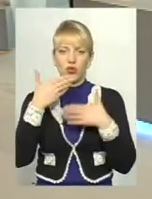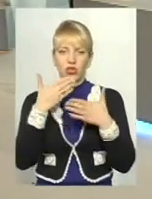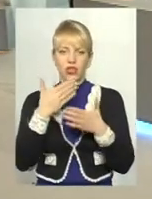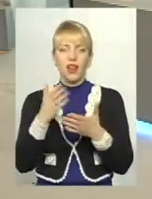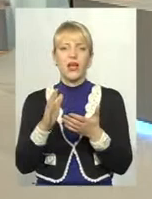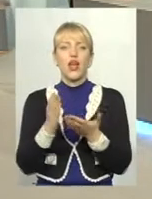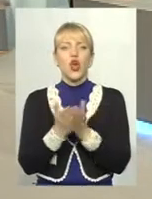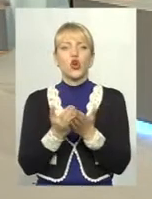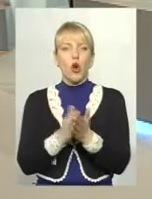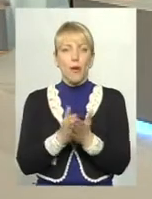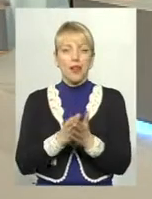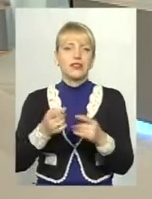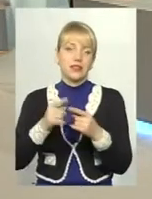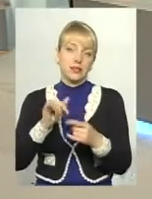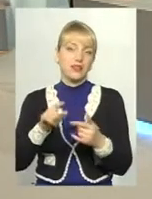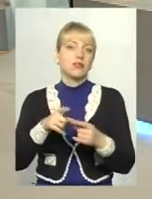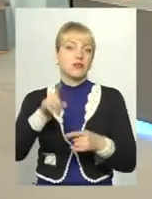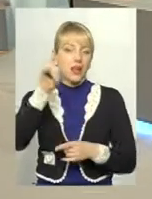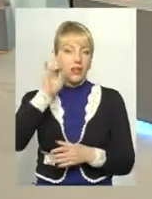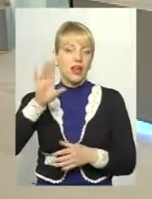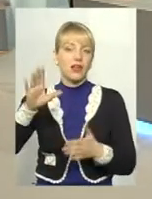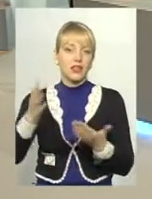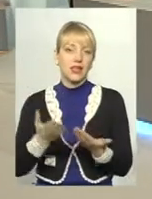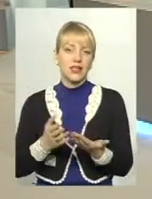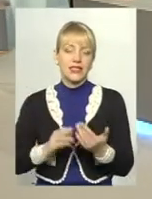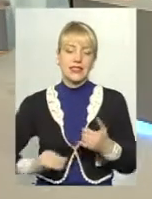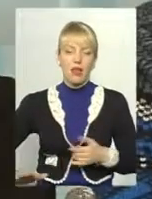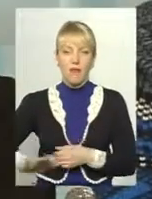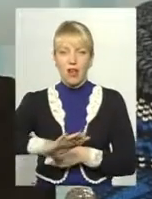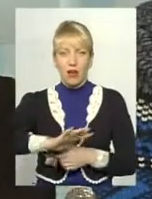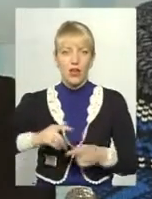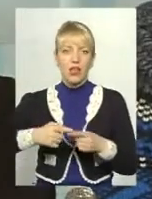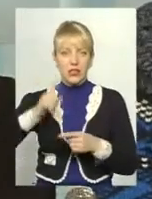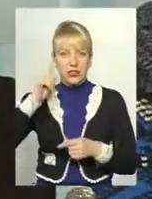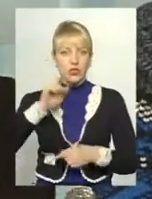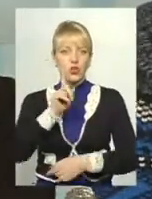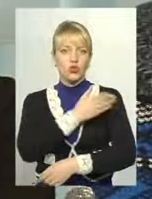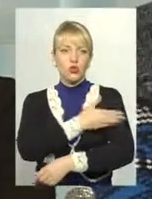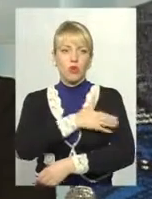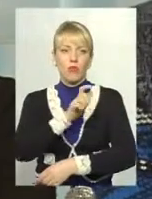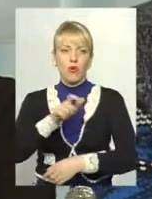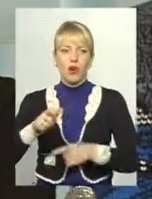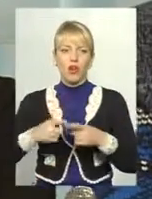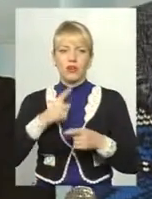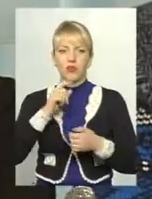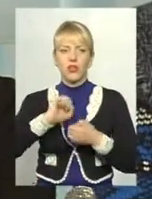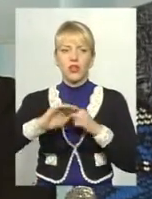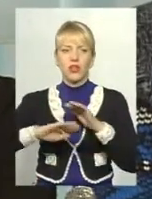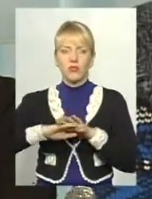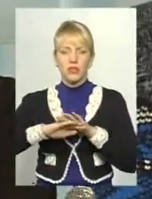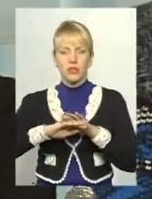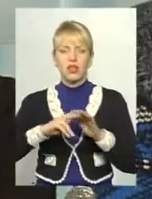тому це дійсно легендарна земля, ну, ви знаєте, може, не знаєте, поляки, взагалі, коли йдуть в кам'янець, вони кажуть, що їдуть додому.